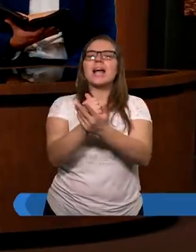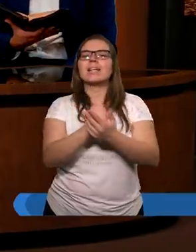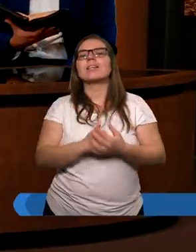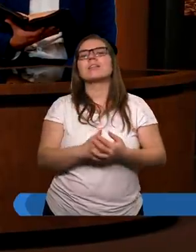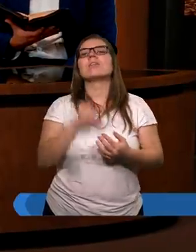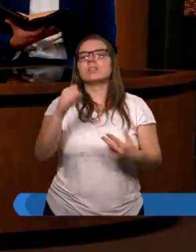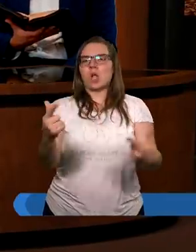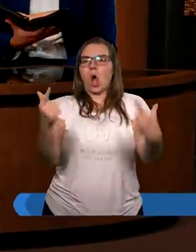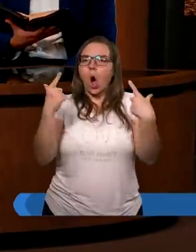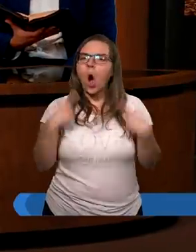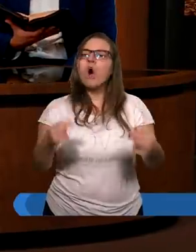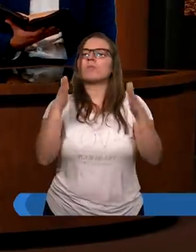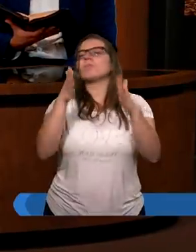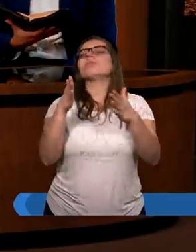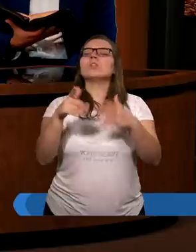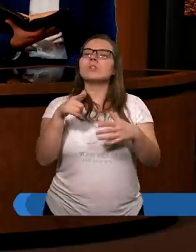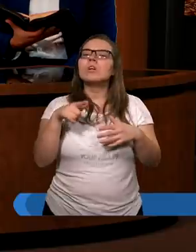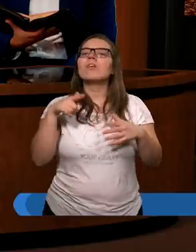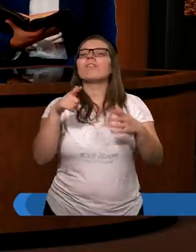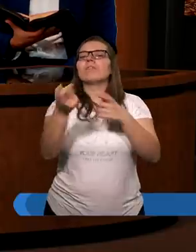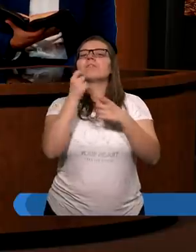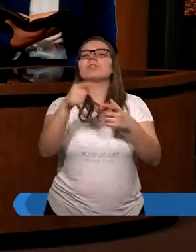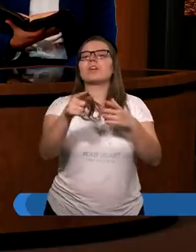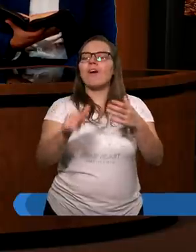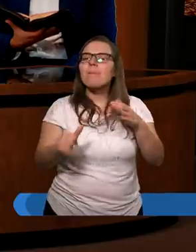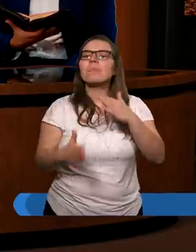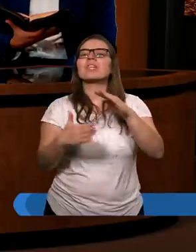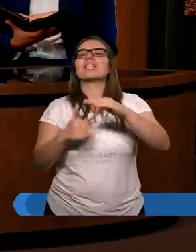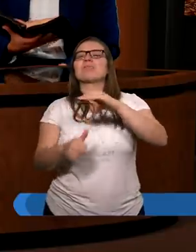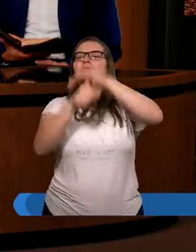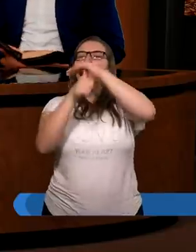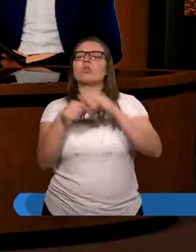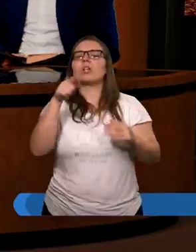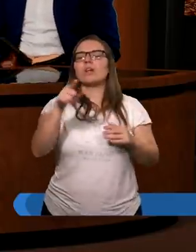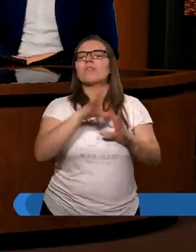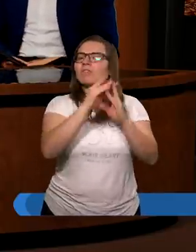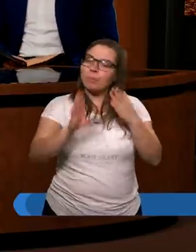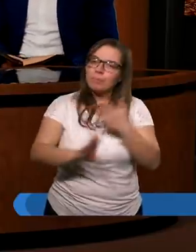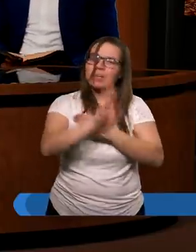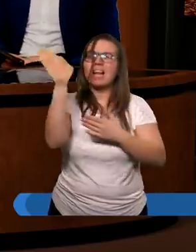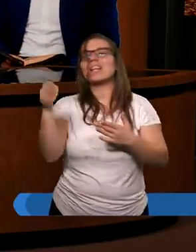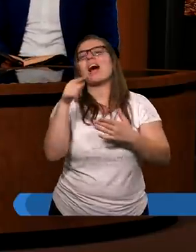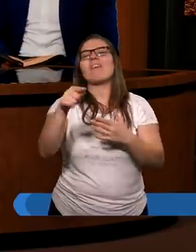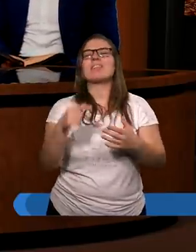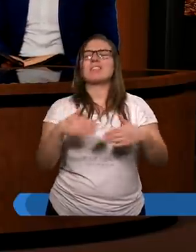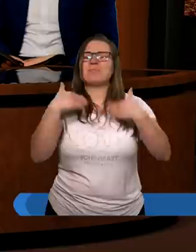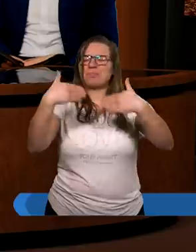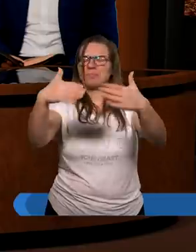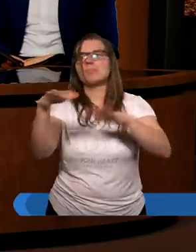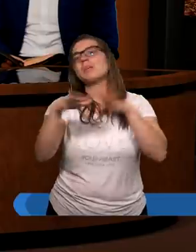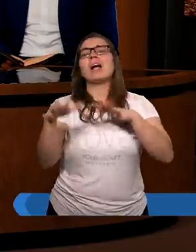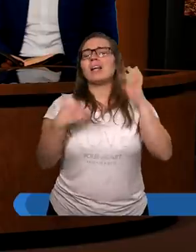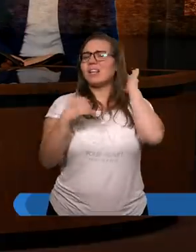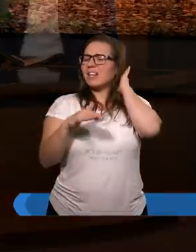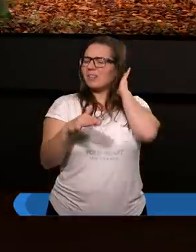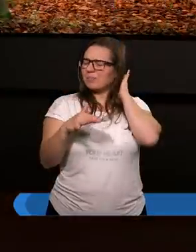osobiście dwóch przedstawicieli kościoła, żeby to przedstawić w Antiochi i w innych